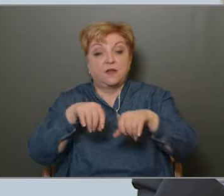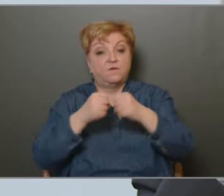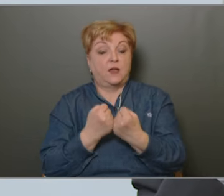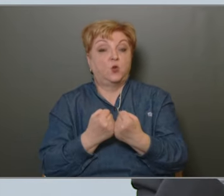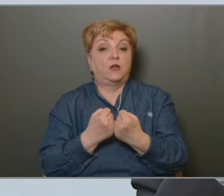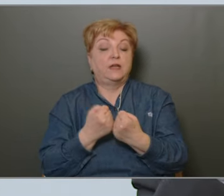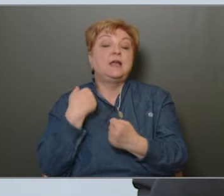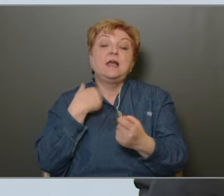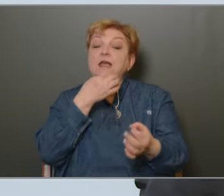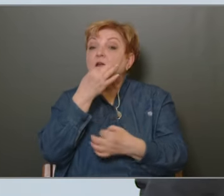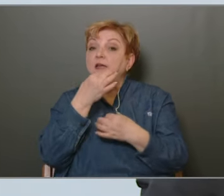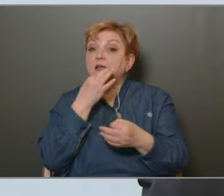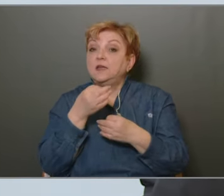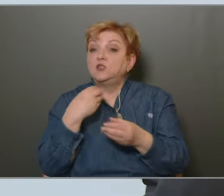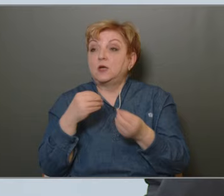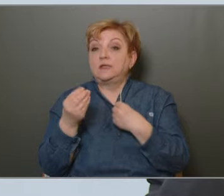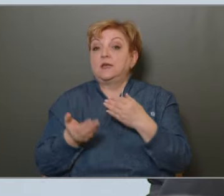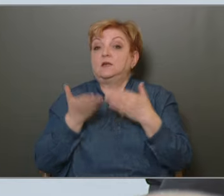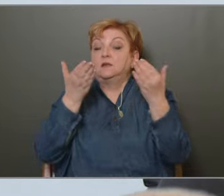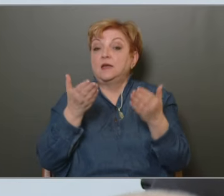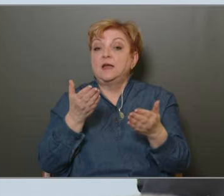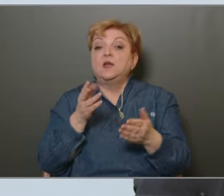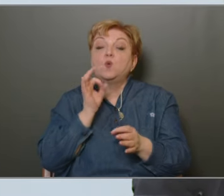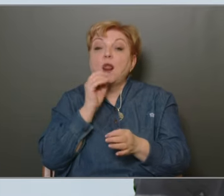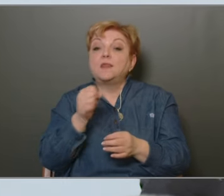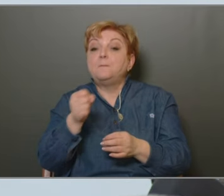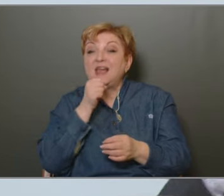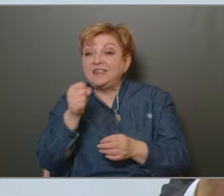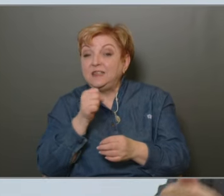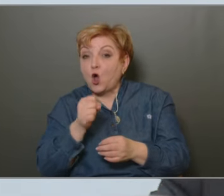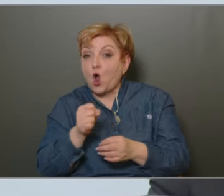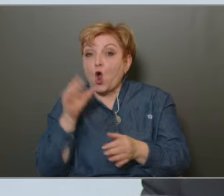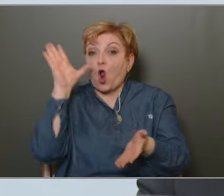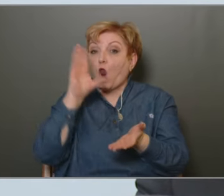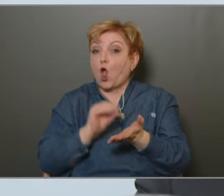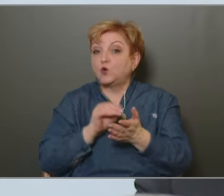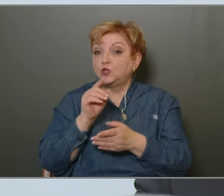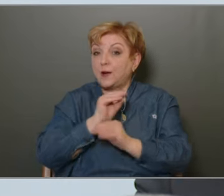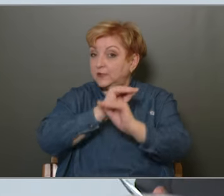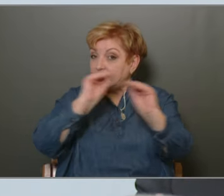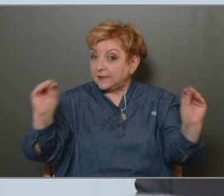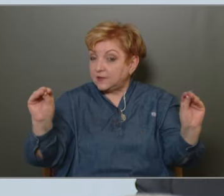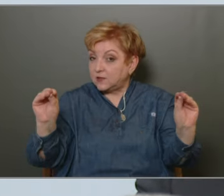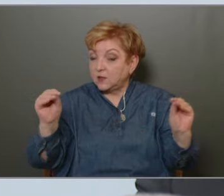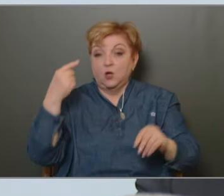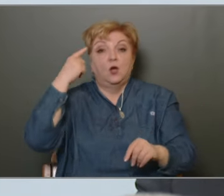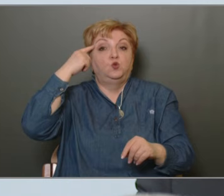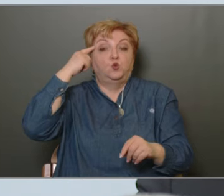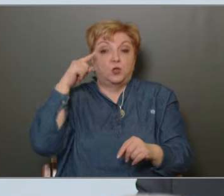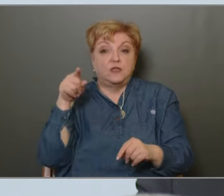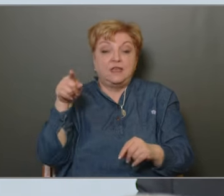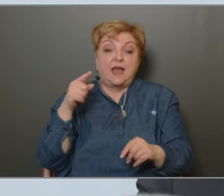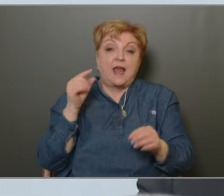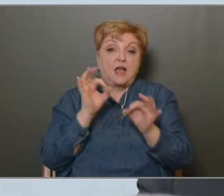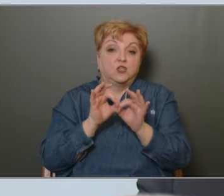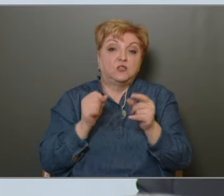Én a kérdések azért vettem fel, mert jó lenne, hogyha a média a lakosságot értesíteni, tudatosítanánk, hogy ilyen estek